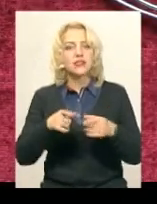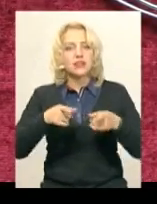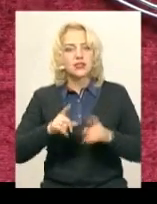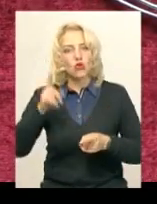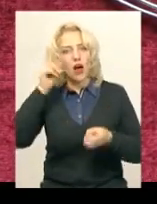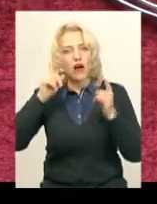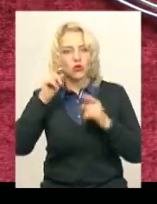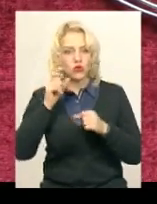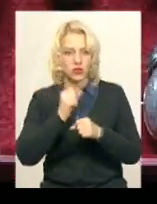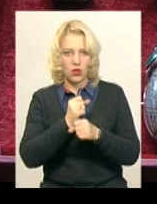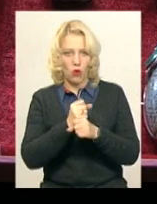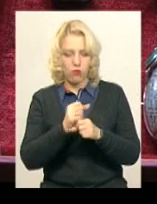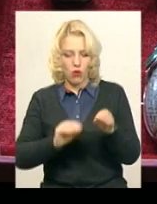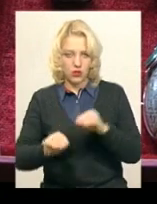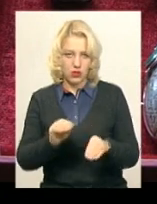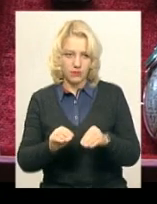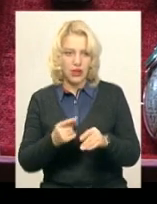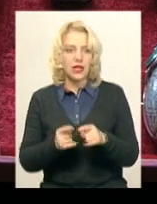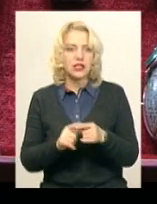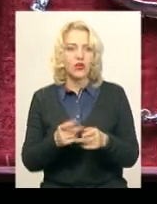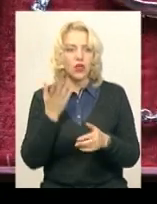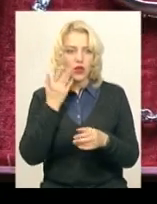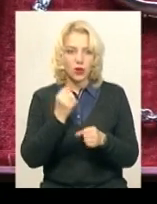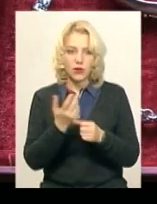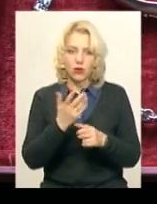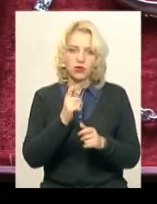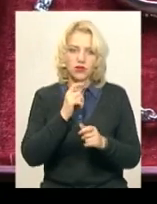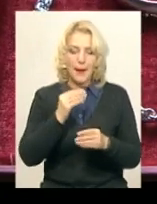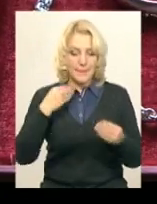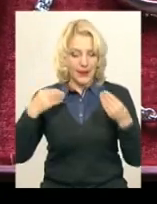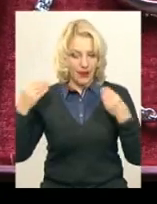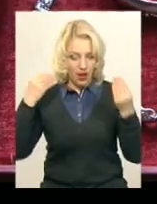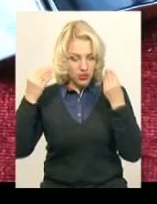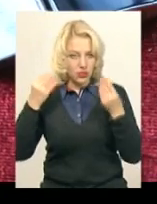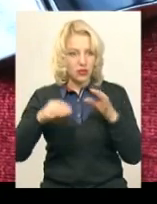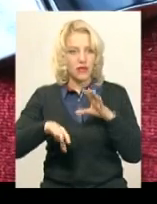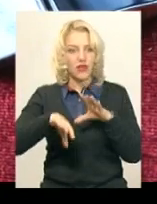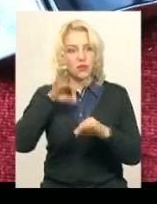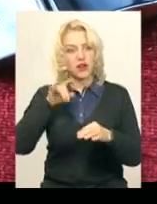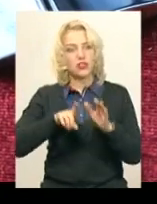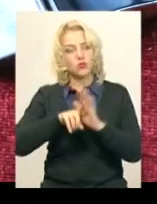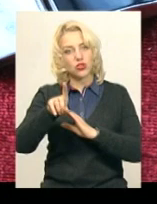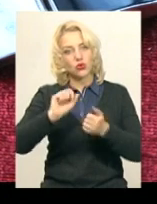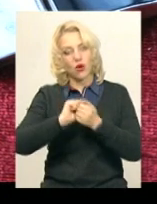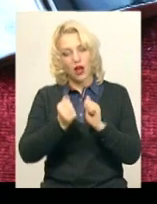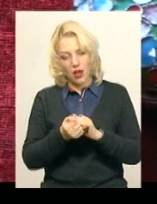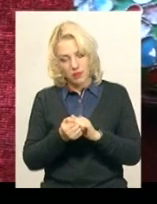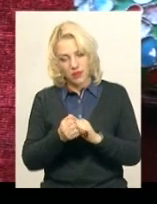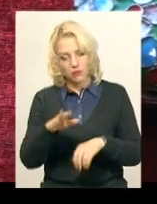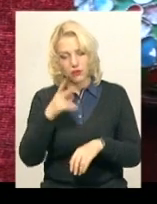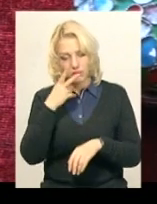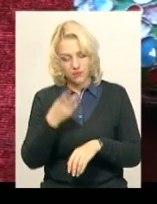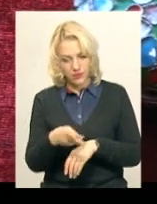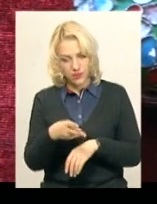робиш якусь прикрасу, то вибираю спочатку каміння. Від каміння я вже відштовхуюся